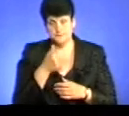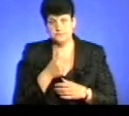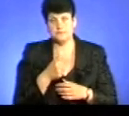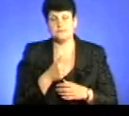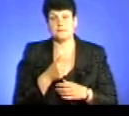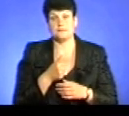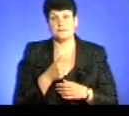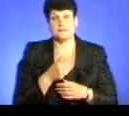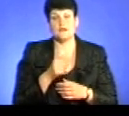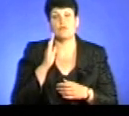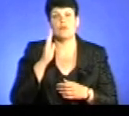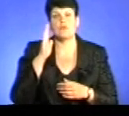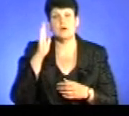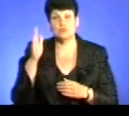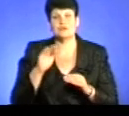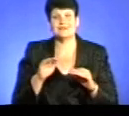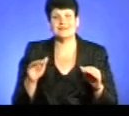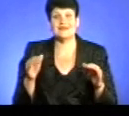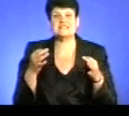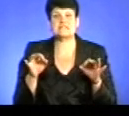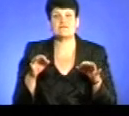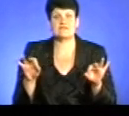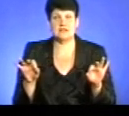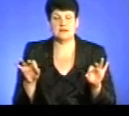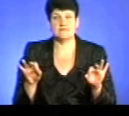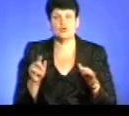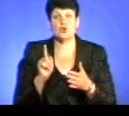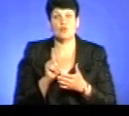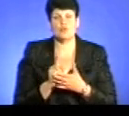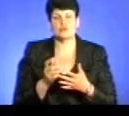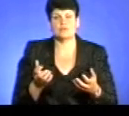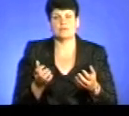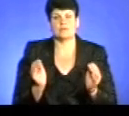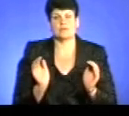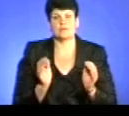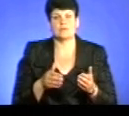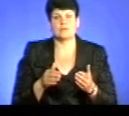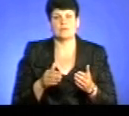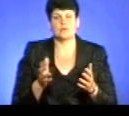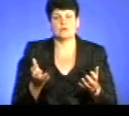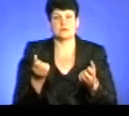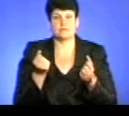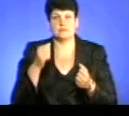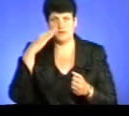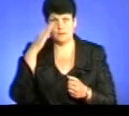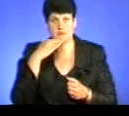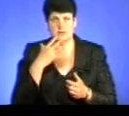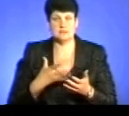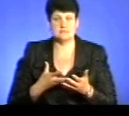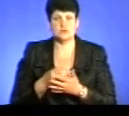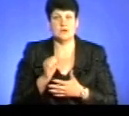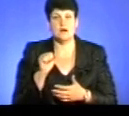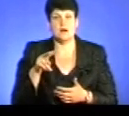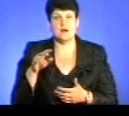в майбутньому дітей звільнить від обов'язку утримувати батька і сплачувати на його користь аліменти. Тобто, це вже